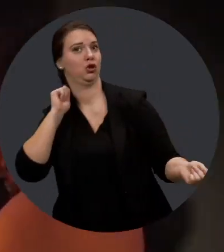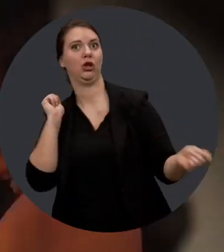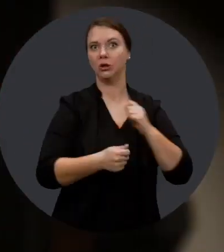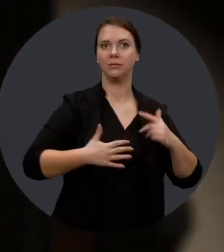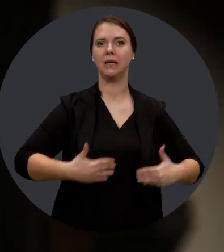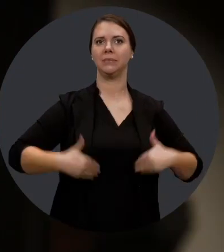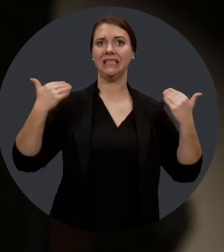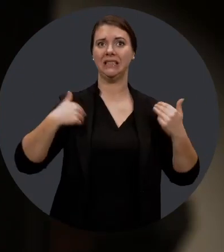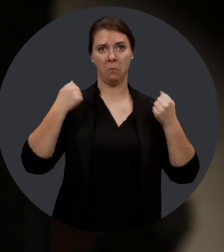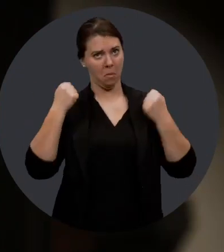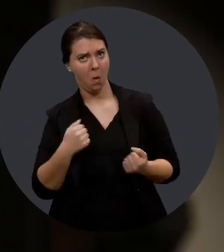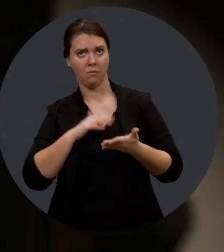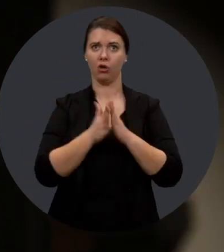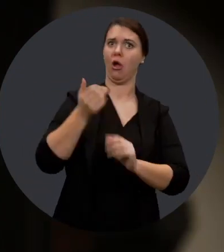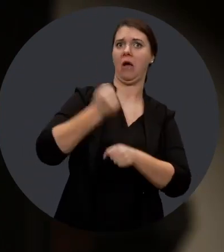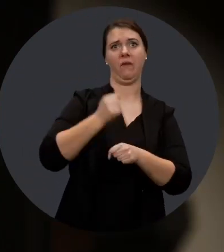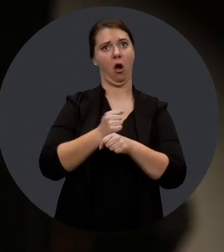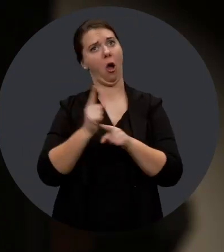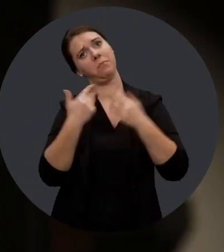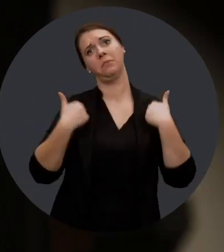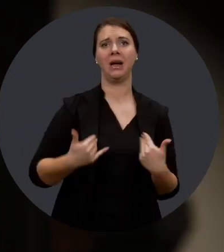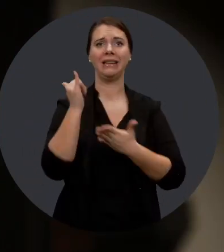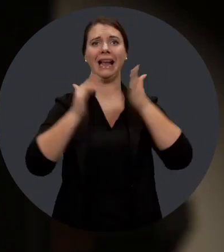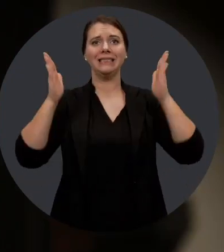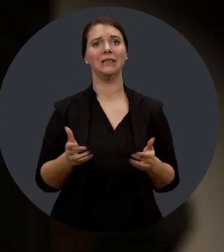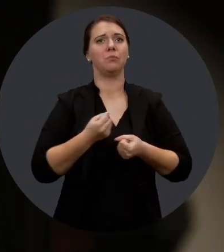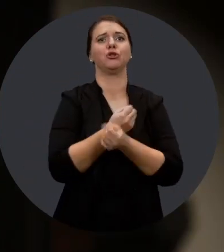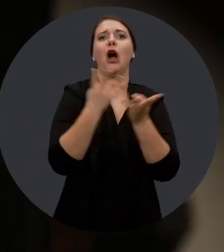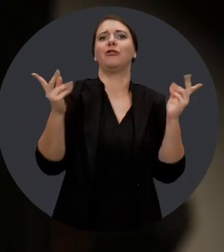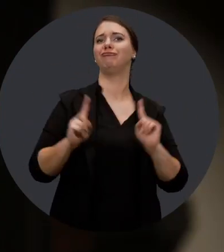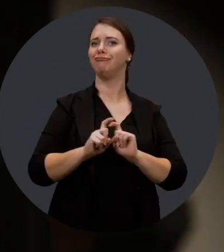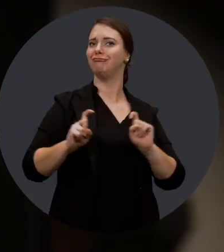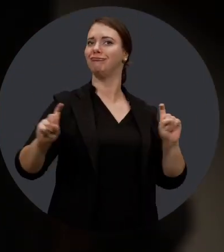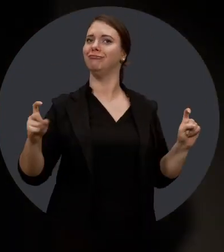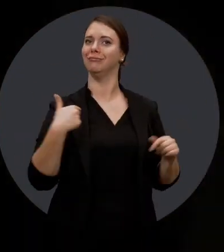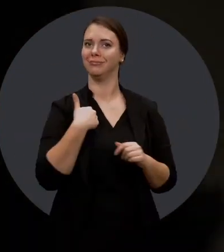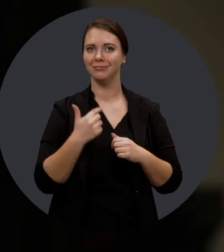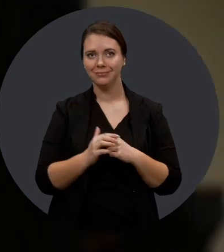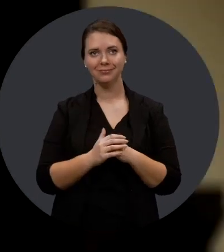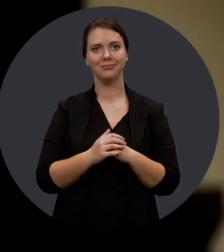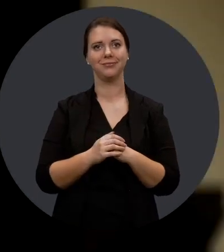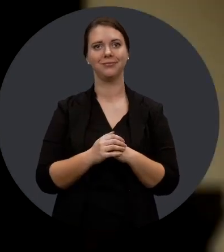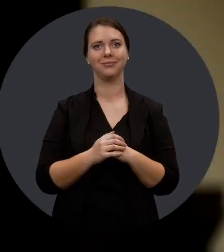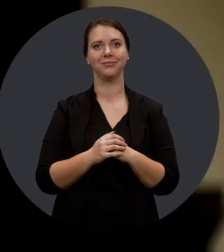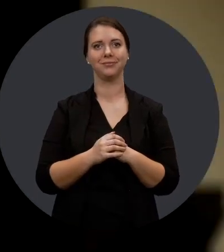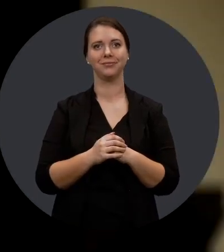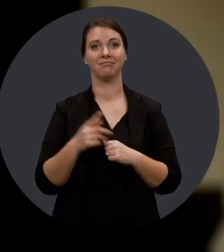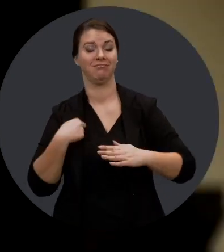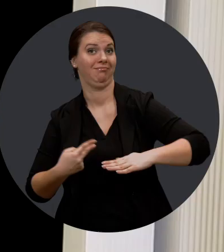Comment ça a changé ma vie? Ça fait que j'ai pu avoir un métier en tant qu